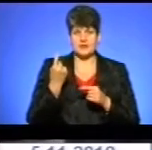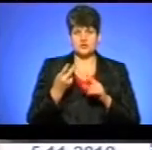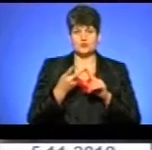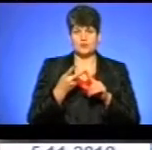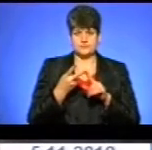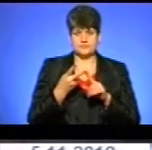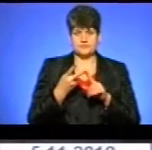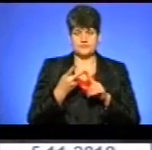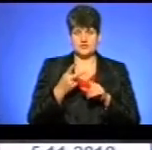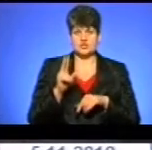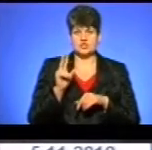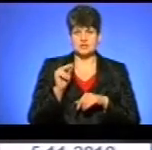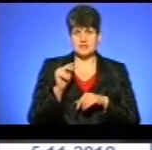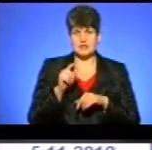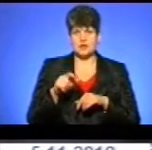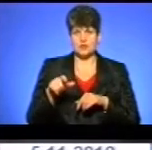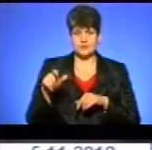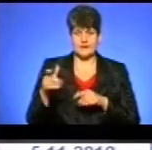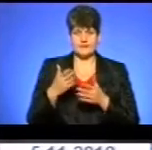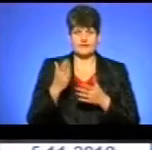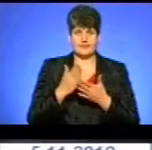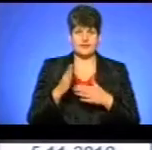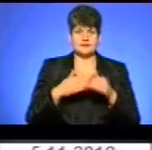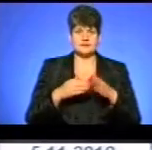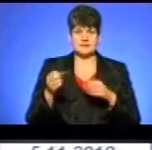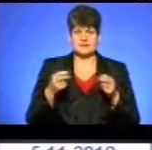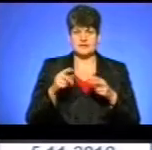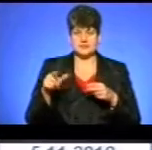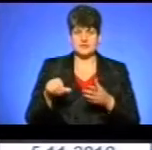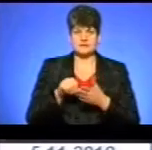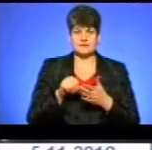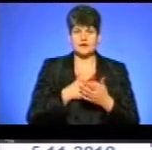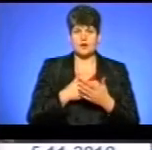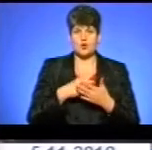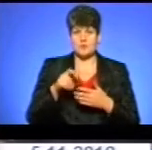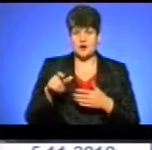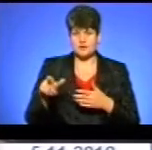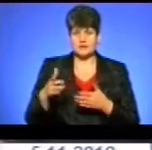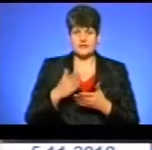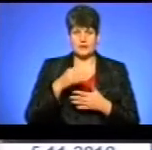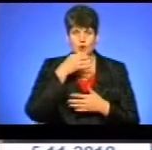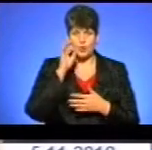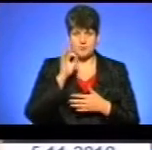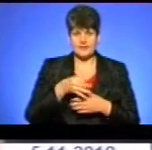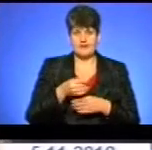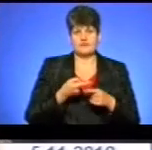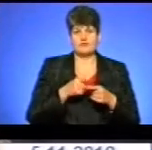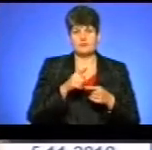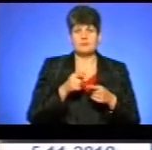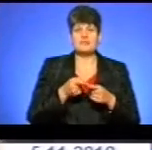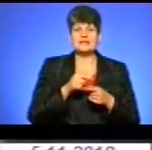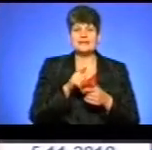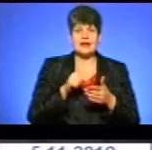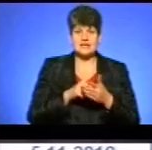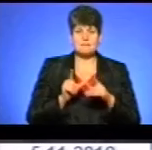Друге, з числа людей, які є фахівцями, які є представниками громадськості, які є компетентні в питаннях перевізників,